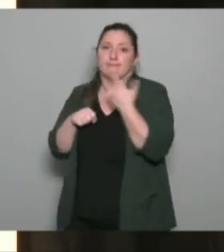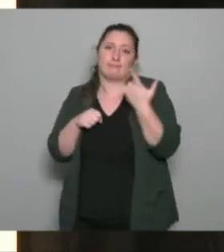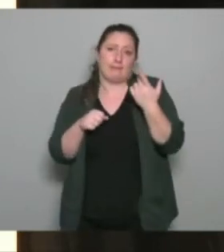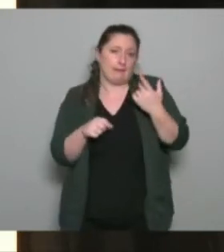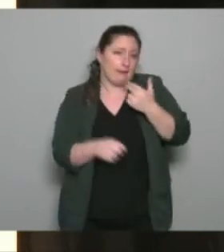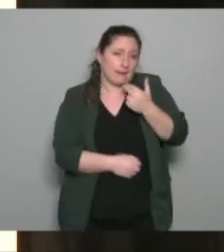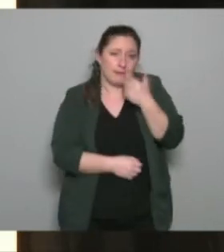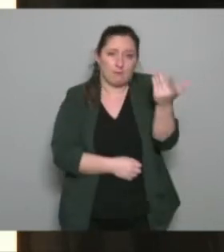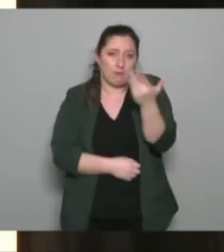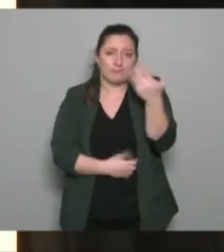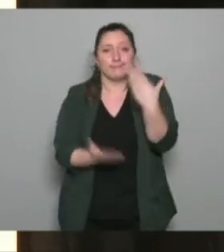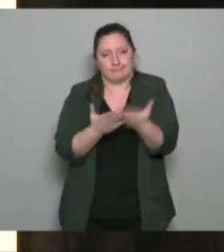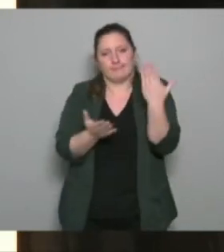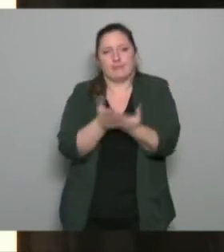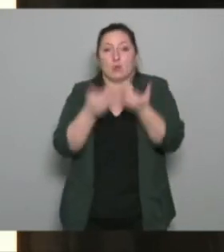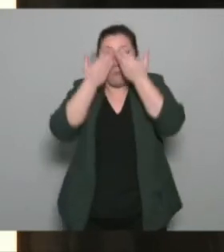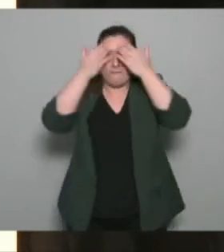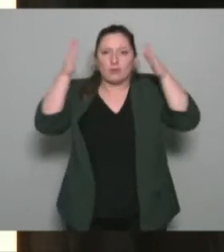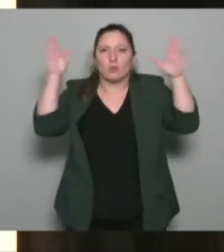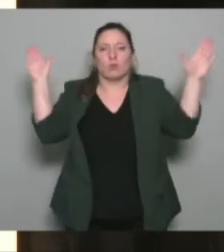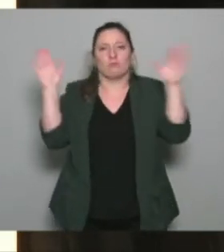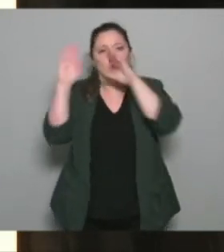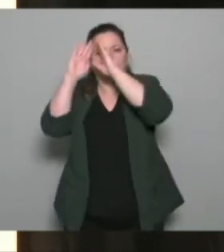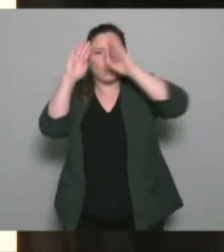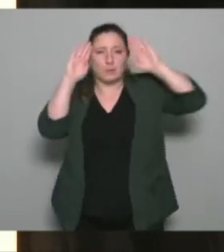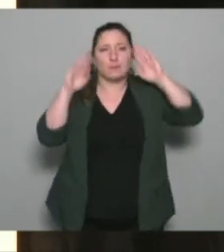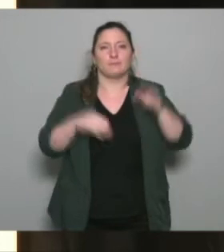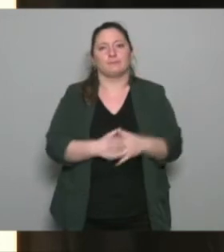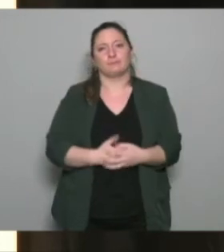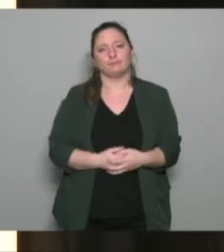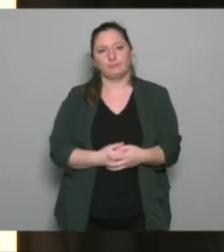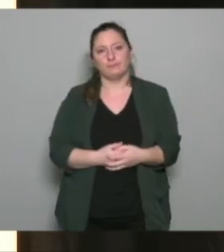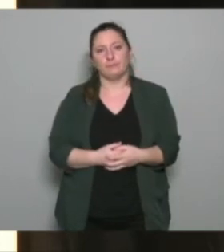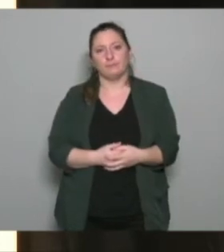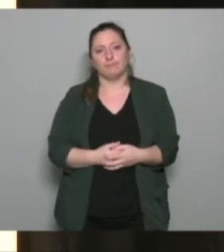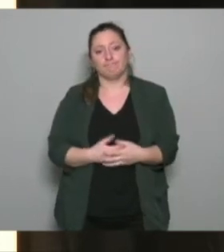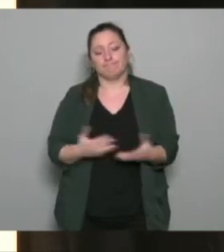cette ouverture vers la pluridisciplinarité et puis